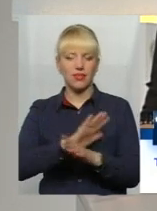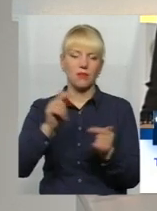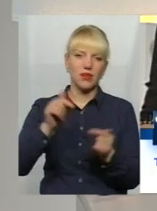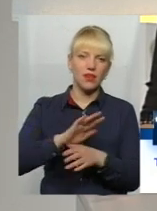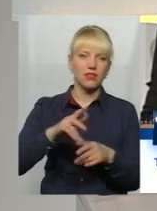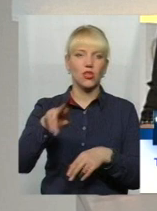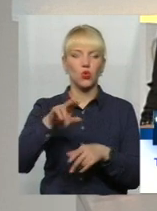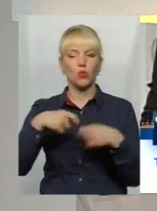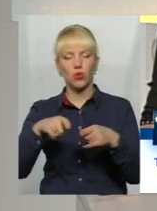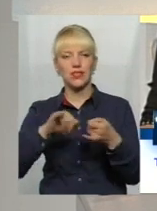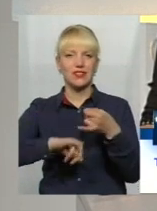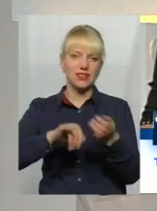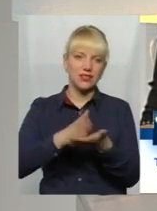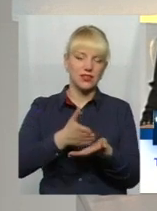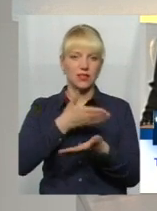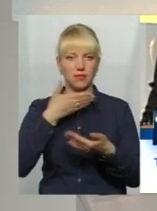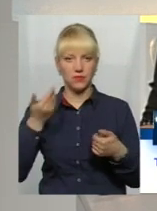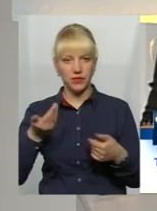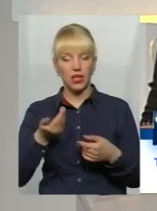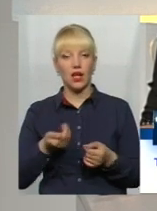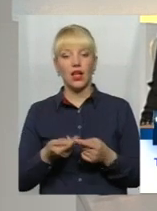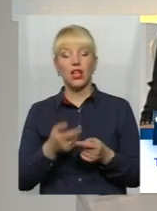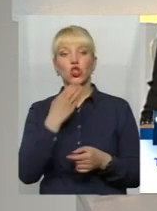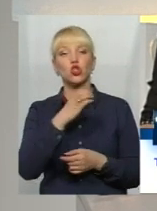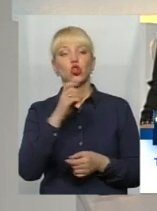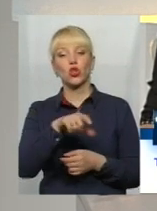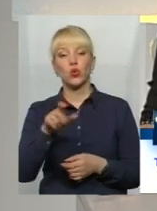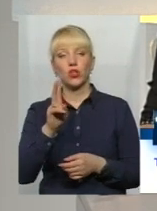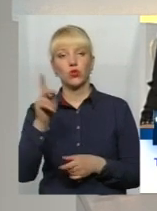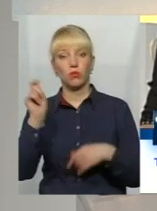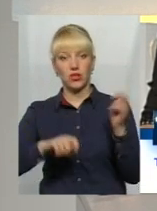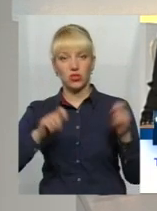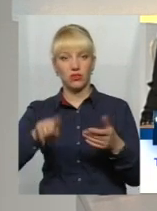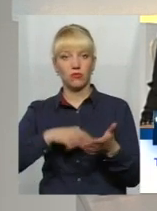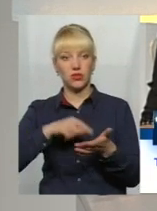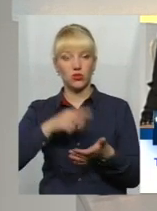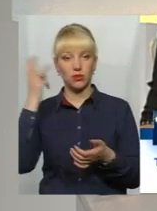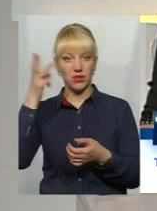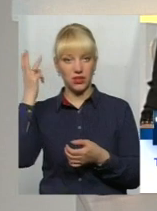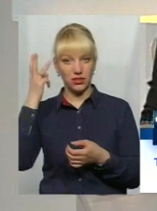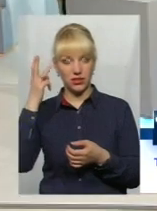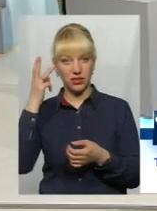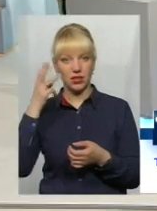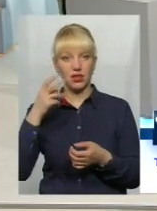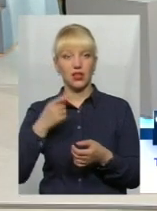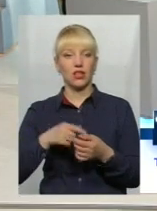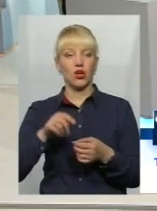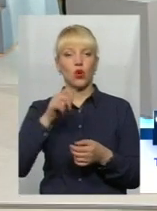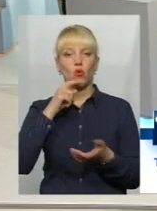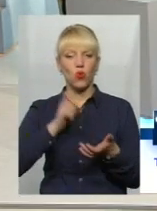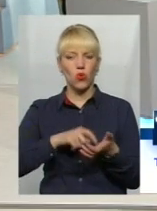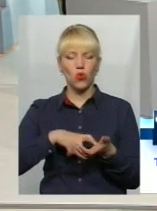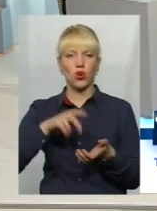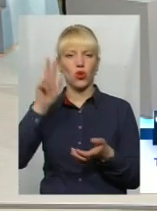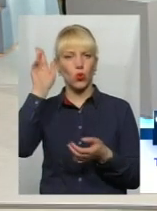ні, чи він не заражений нічим. І сотні людей, які переїжджають в Шмельницький, тут курей, кролів, м